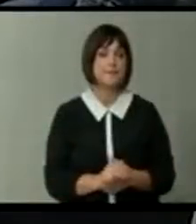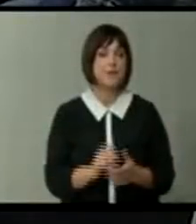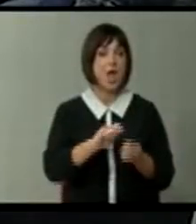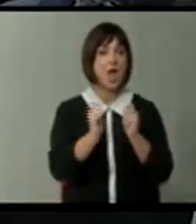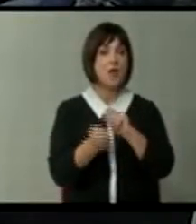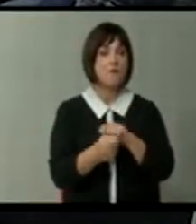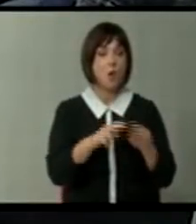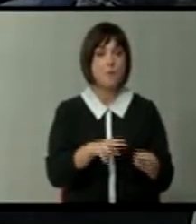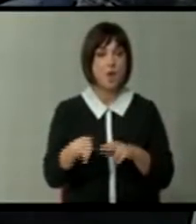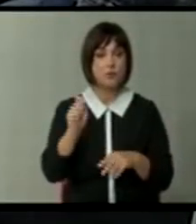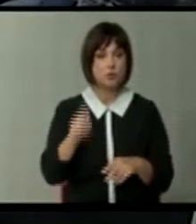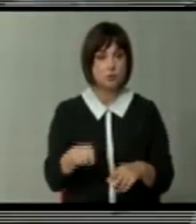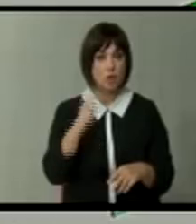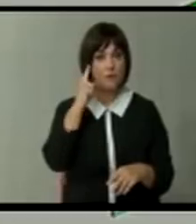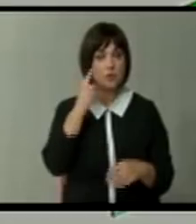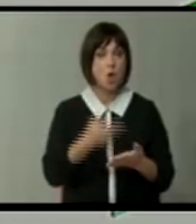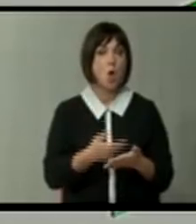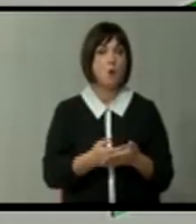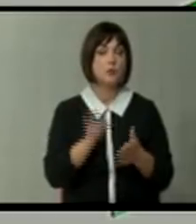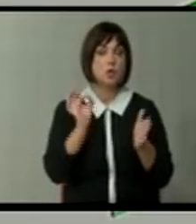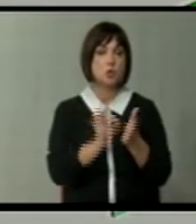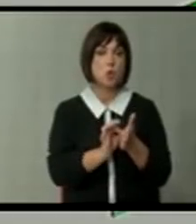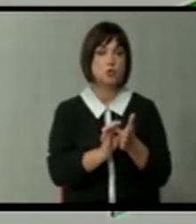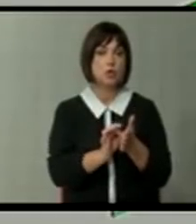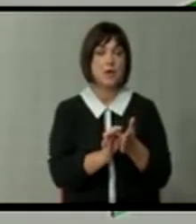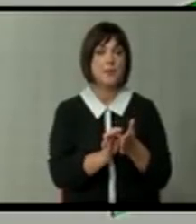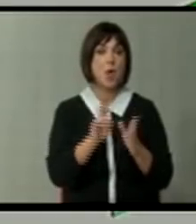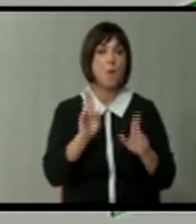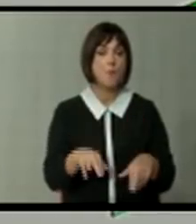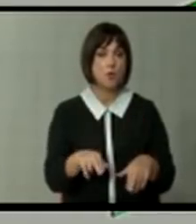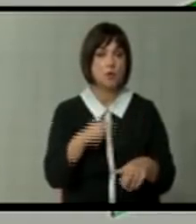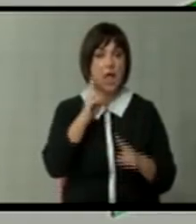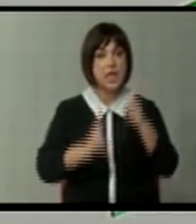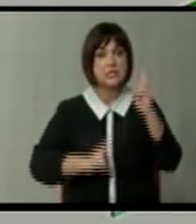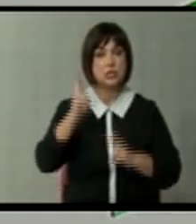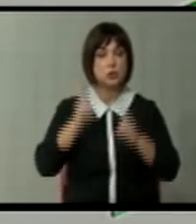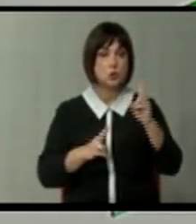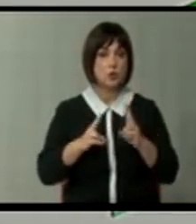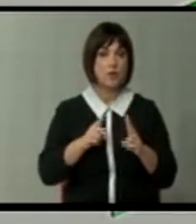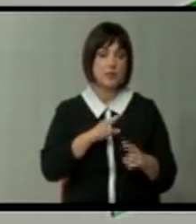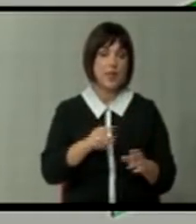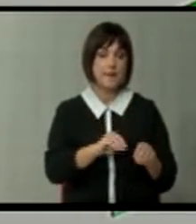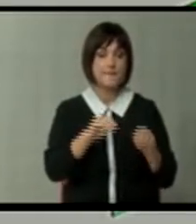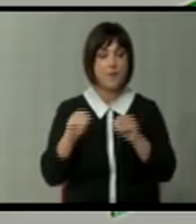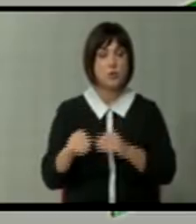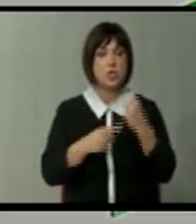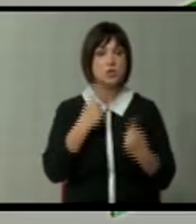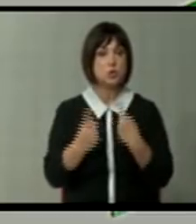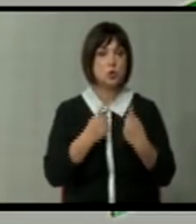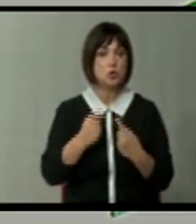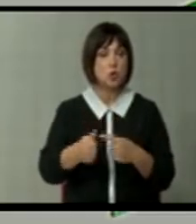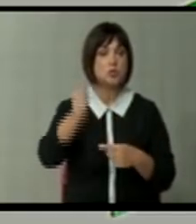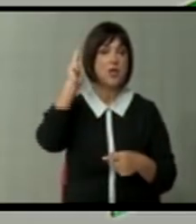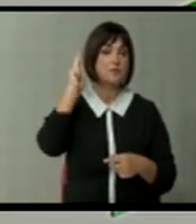Реформите во правосуството се веројатно основната точка за која што може да се дискутира дека вообшто не е поместена ситуацијата. До